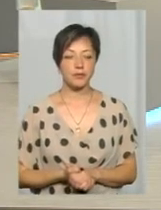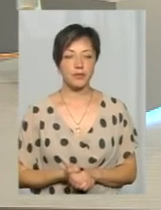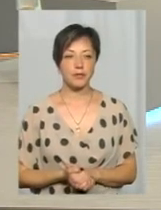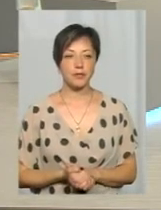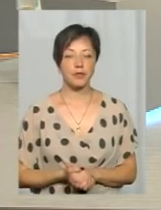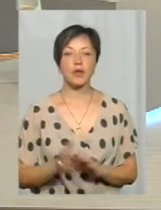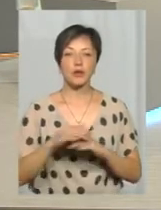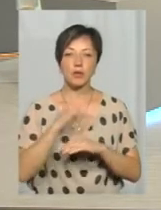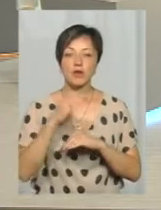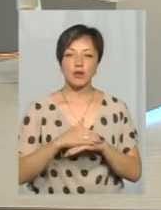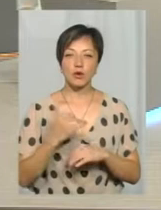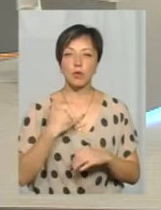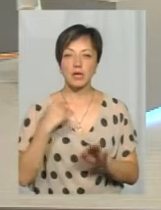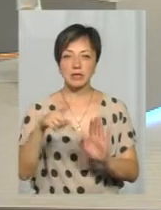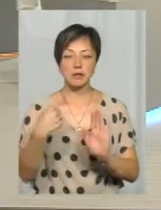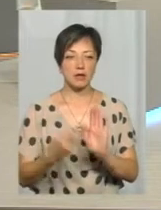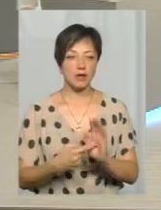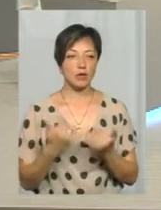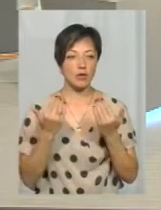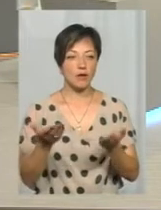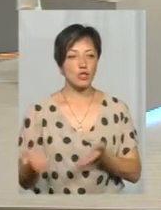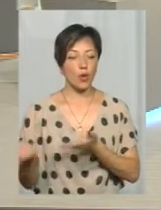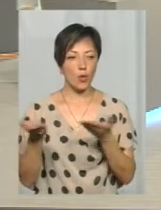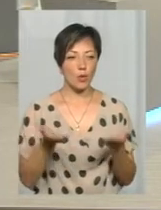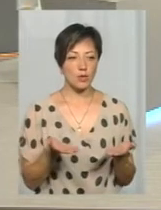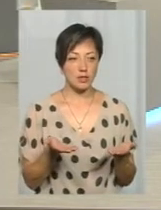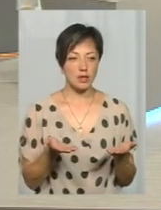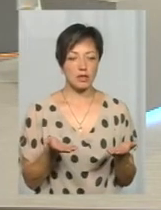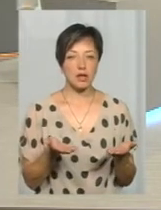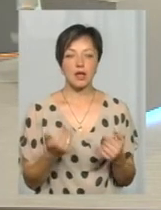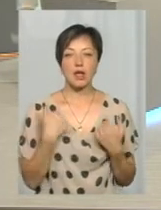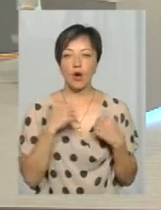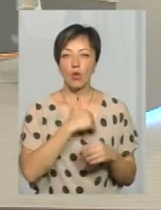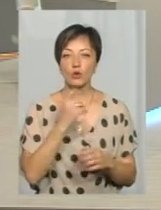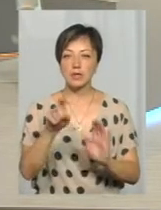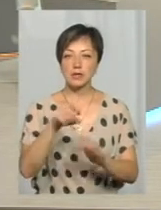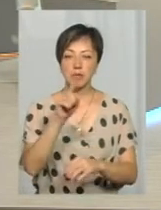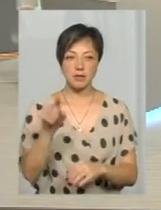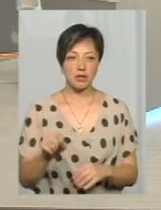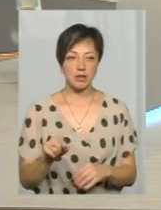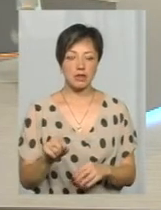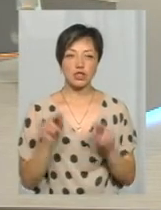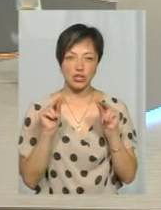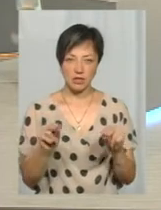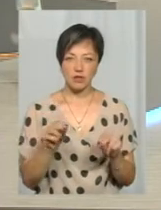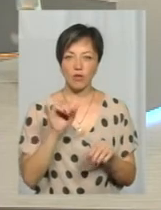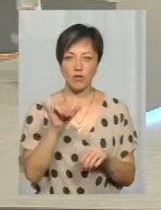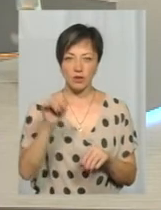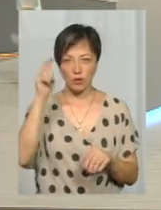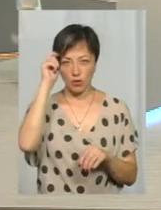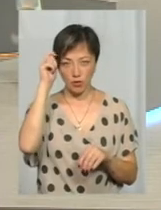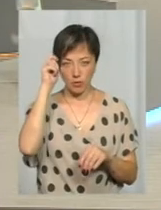Добрий вечір, в мене запитання до ваших гостей. Дивіться, я хочу запитати. Будь чесно, у ваших хлопців